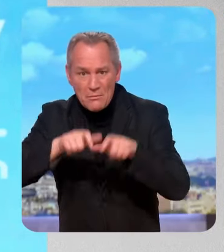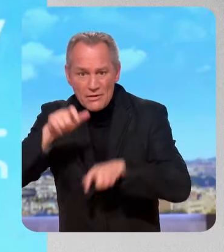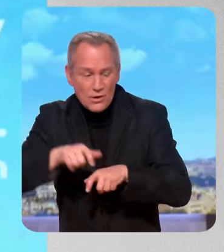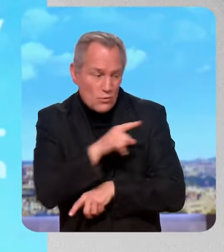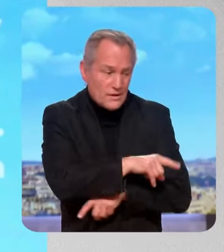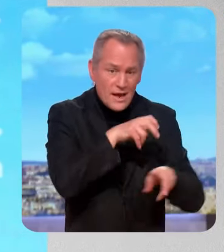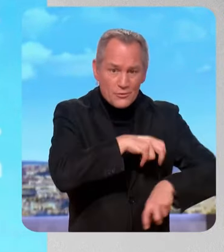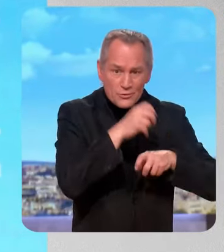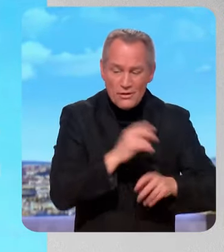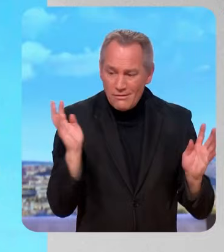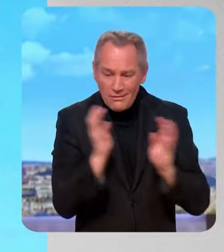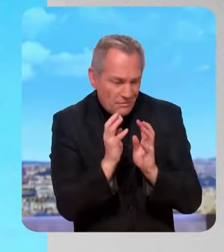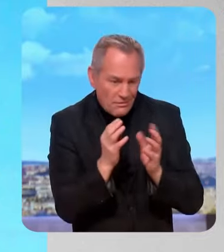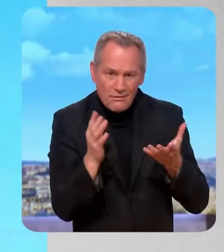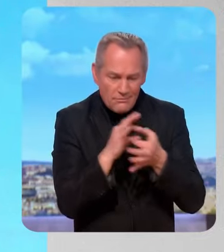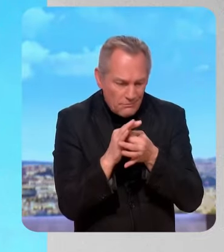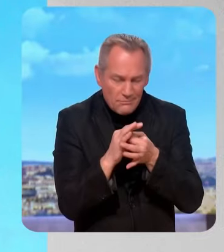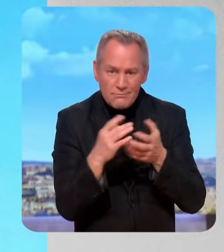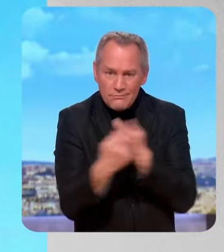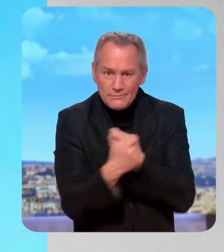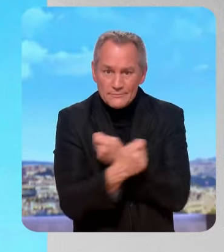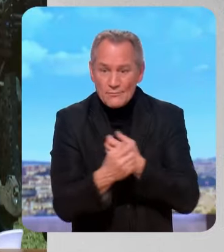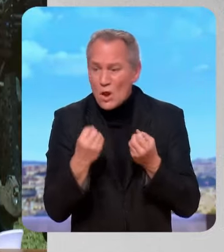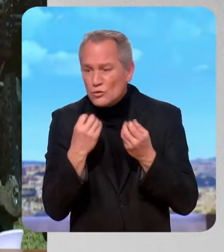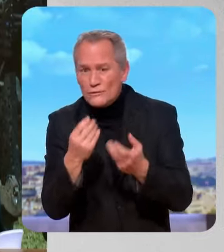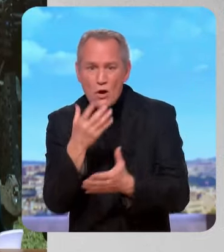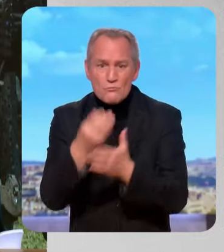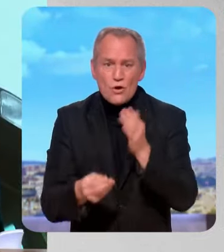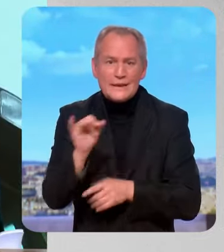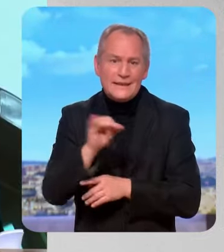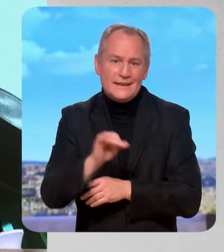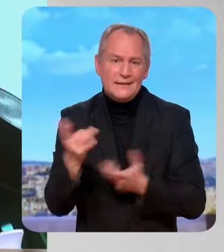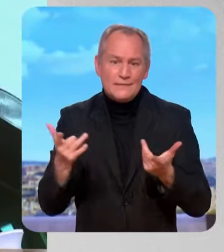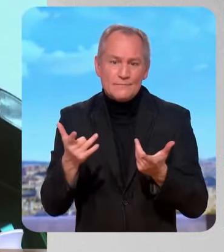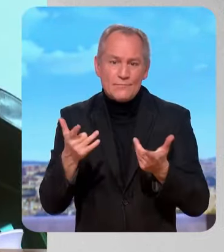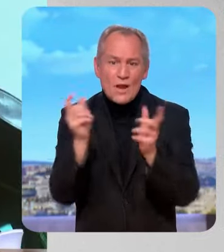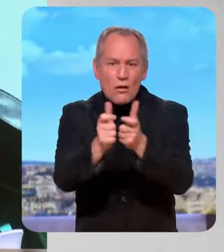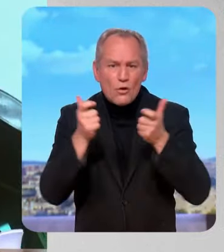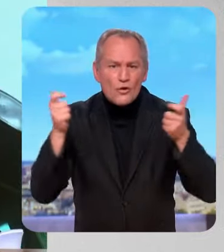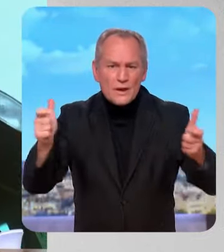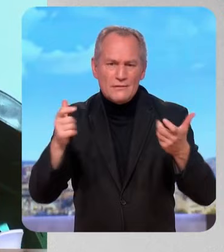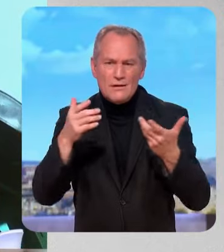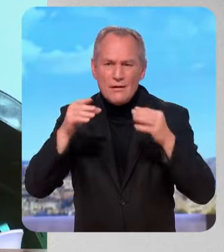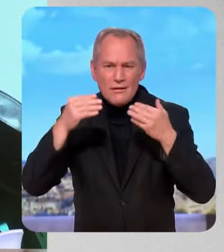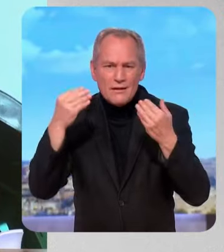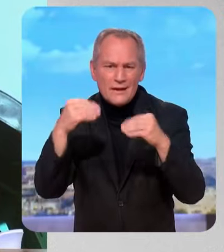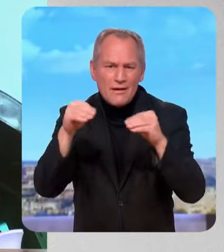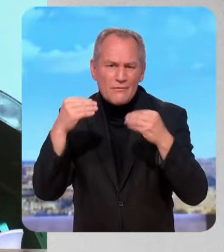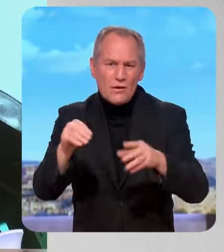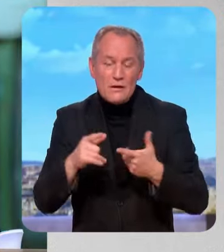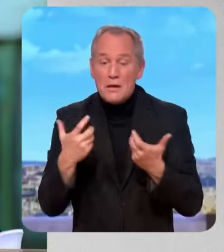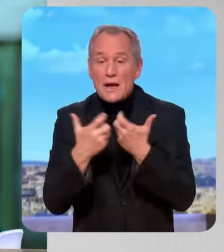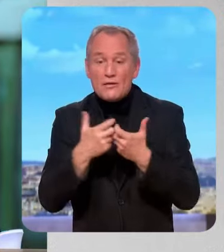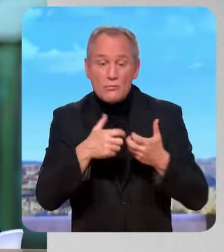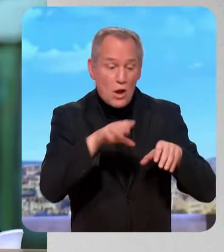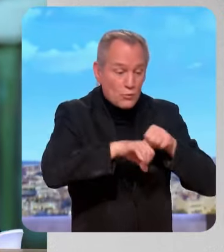bien souvent d'ailleurs qu'il manque quelqu'un à la table. C'est la grande distribution. Je pense par exemple au lait. On sait que les producteurs